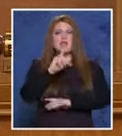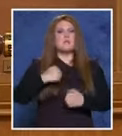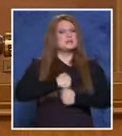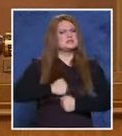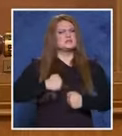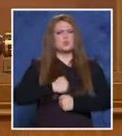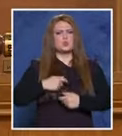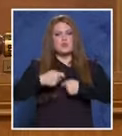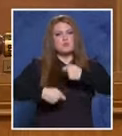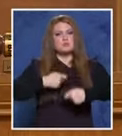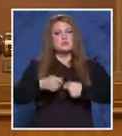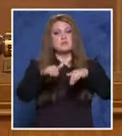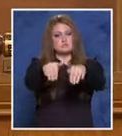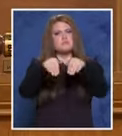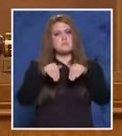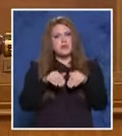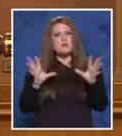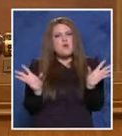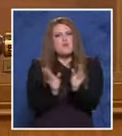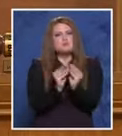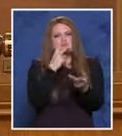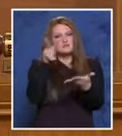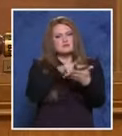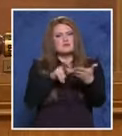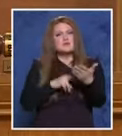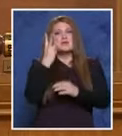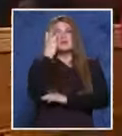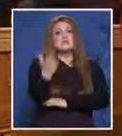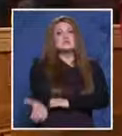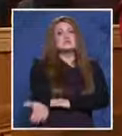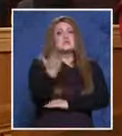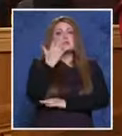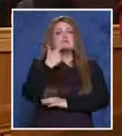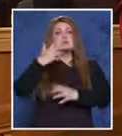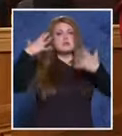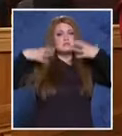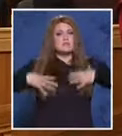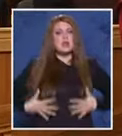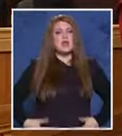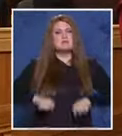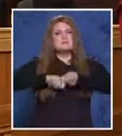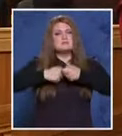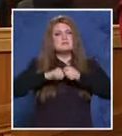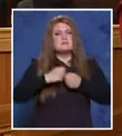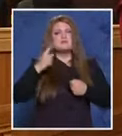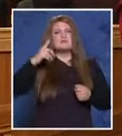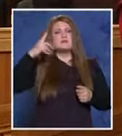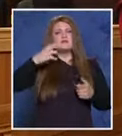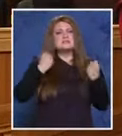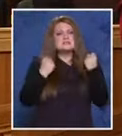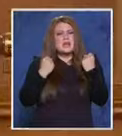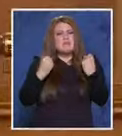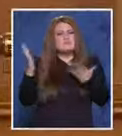процеса, затова го приема за съвместно разглеждане. Искате за сумата от 30 000 лева за нанесените телесни повреди, щети, разстройство на здравето на